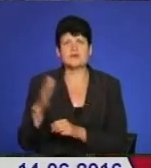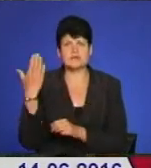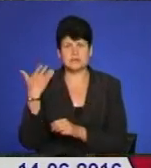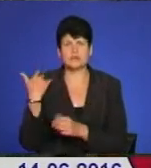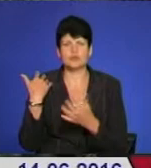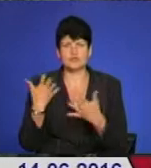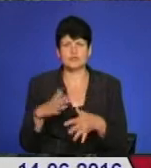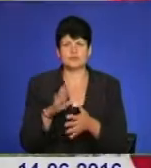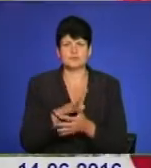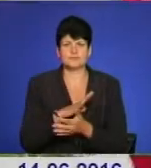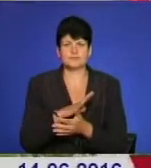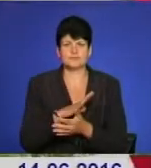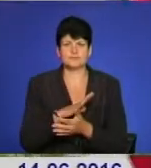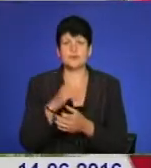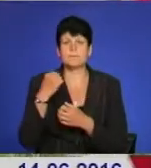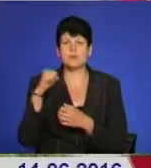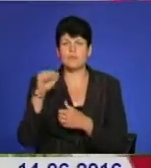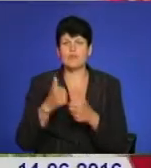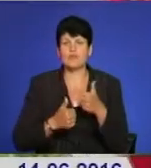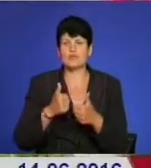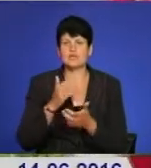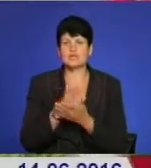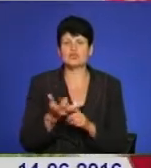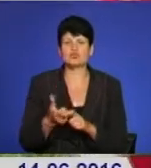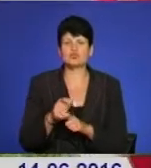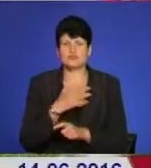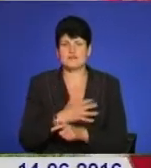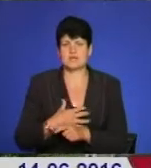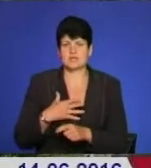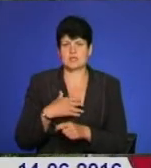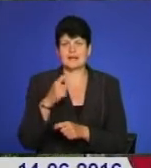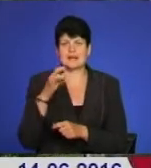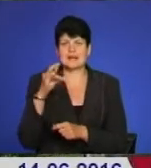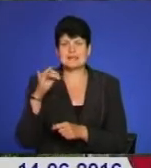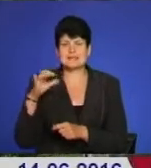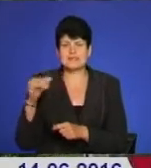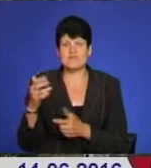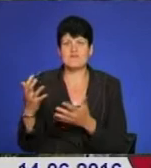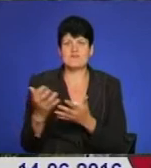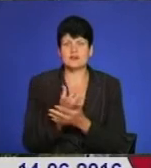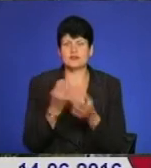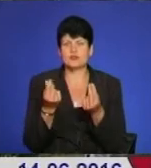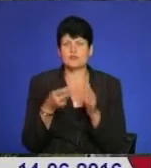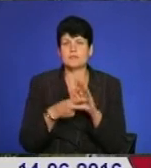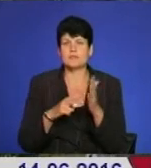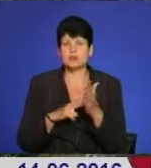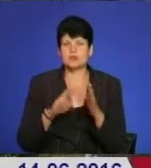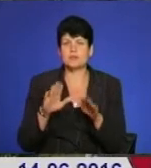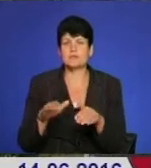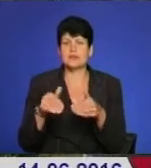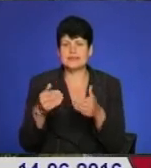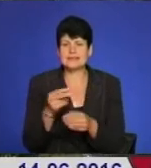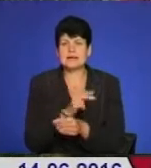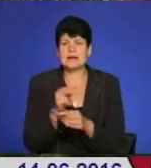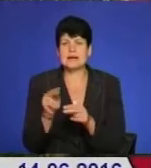вже його мала. Перемога у конкурсі є дуже важливою для Христинки, адже виграні гроші дівчинка планує передати на